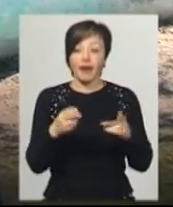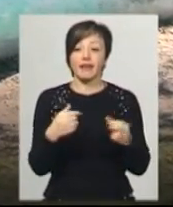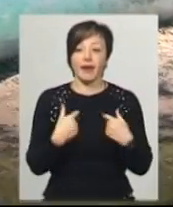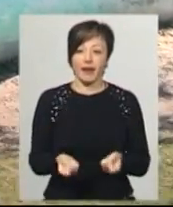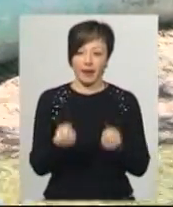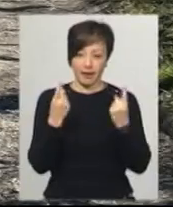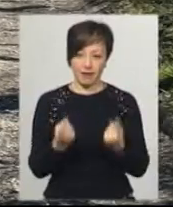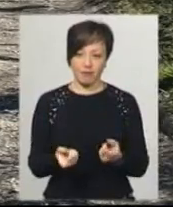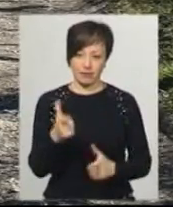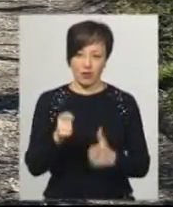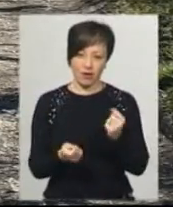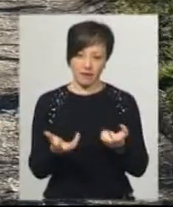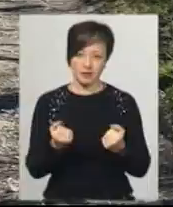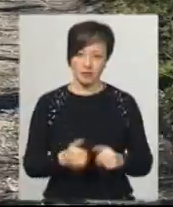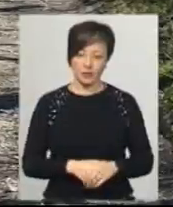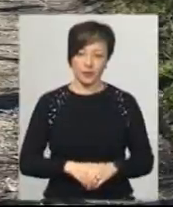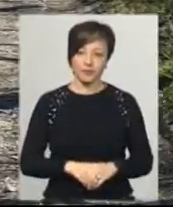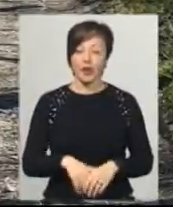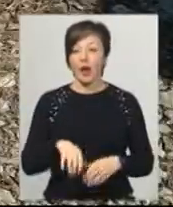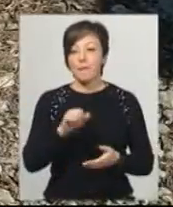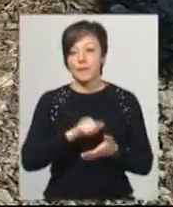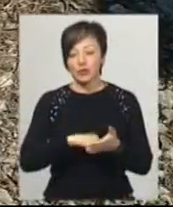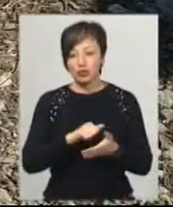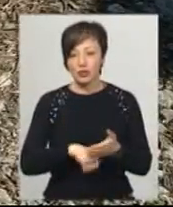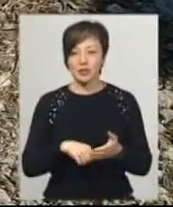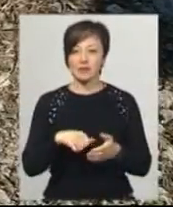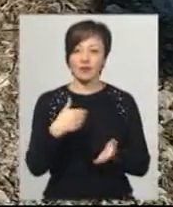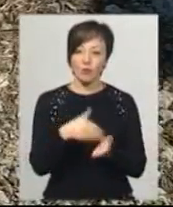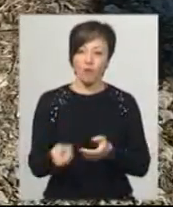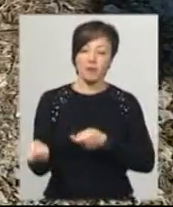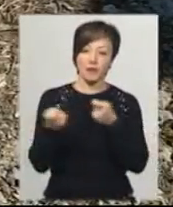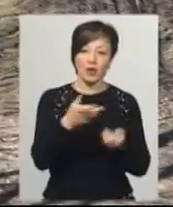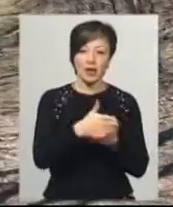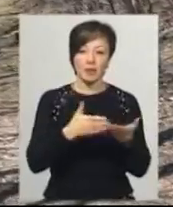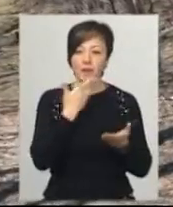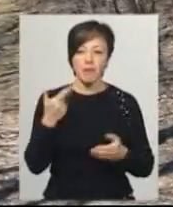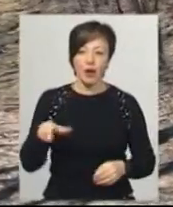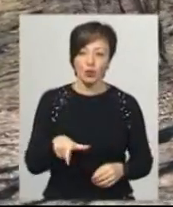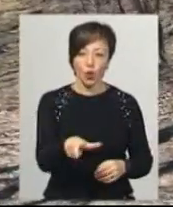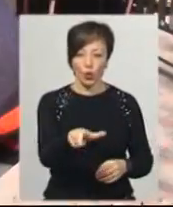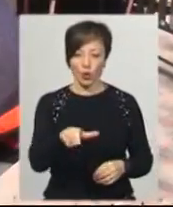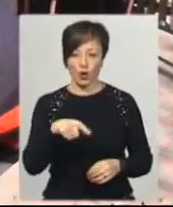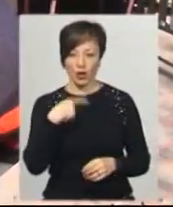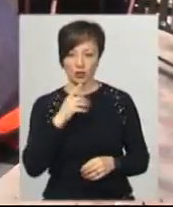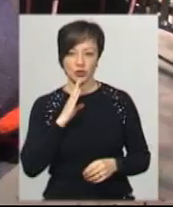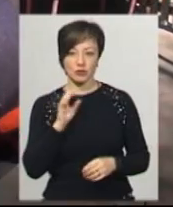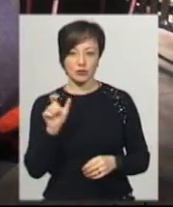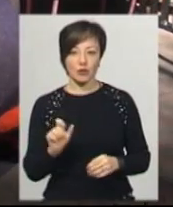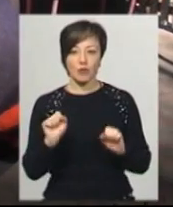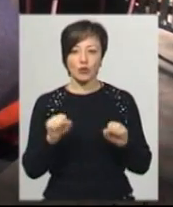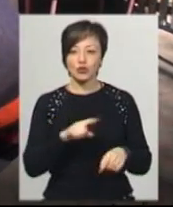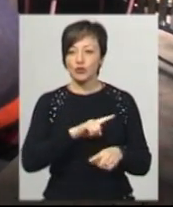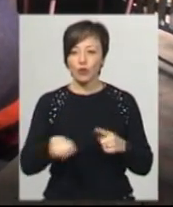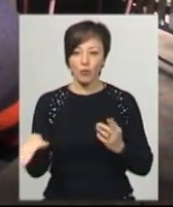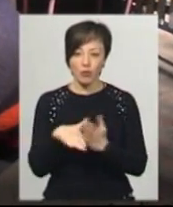візьму зараз молока? Можлива причина – відмови чи призупинення завозу хліба і продуктів, відсутність дороги, припускає Валентина Люлько. От щоб навіть скоро